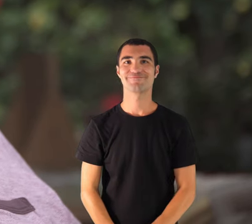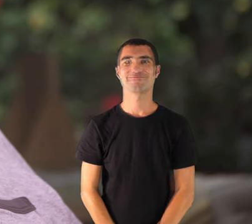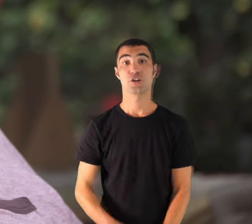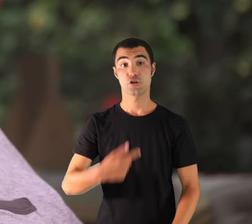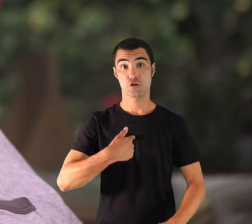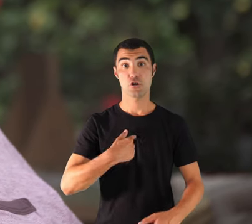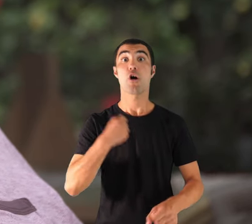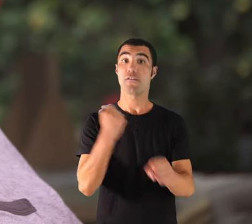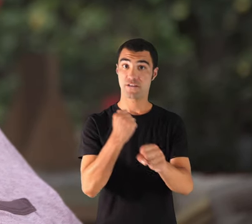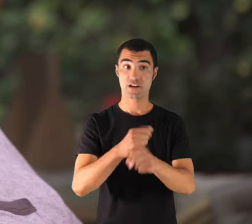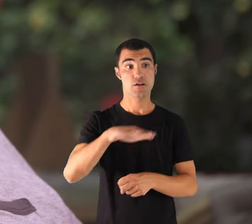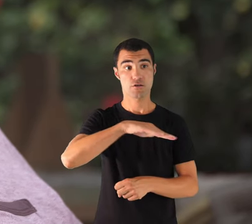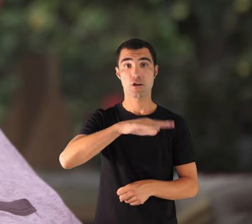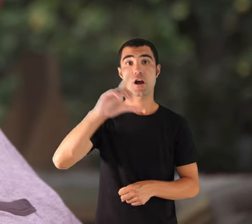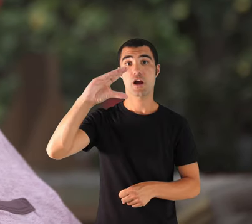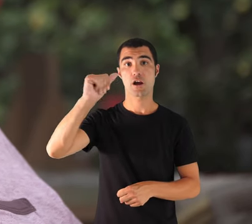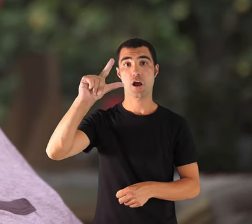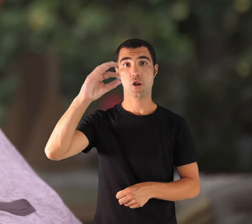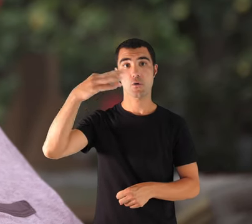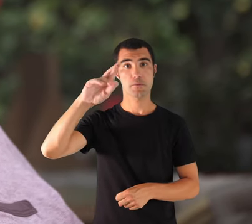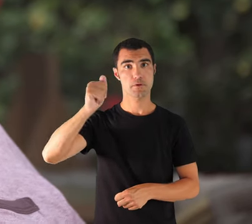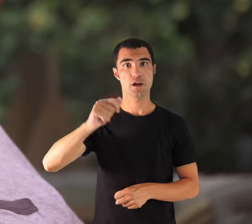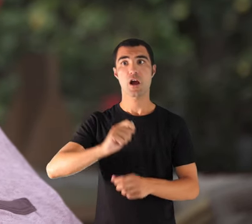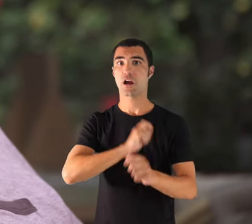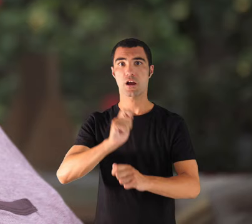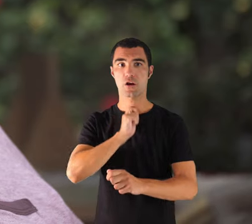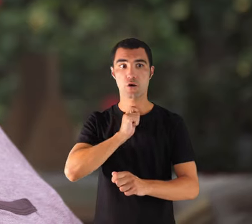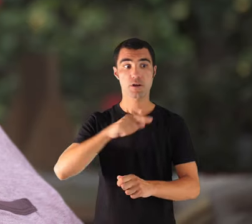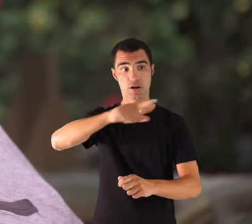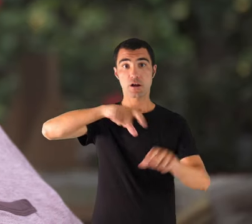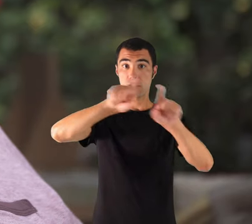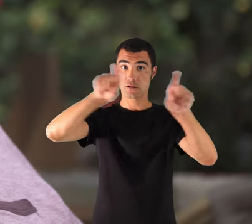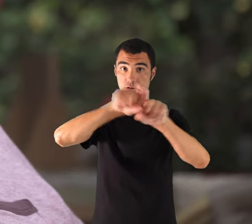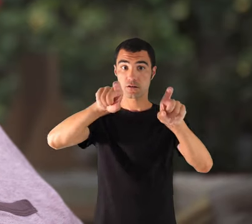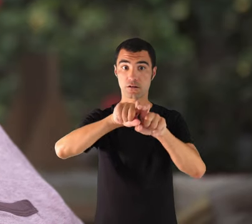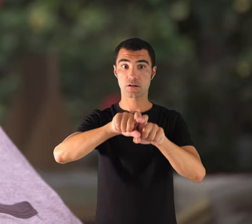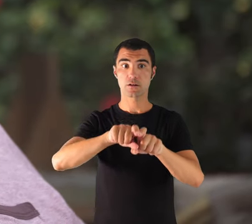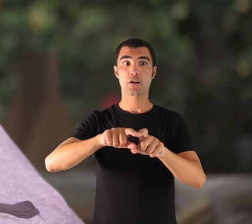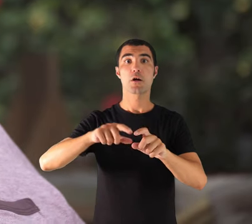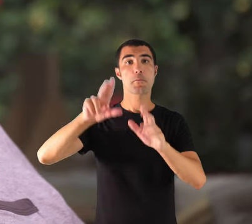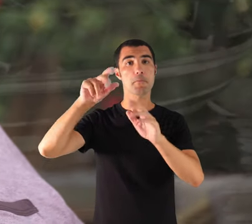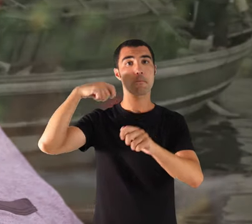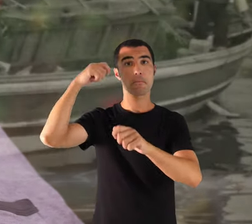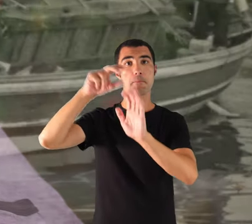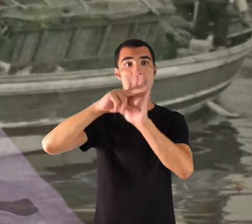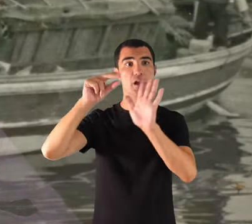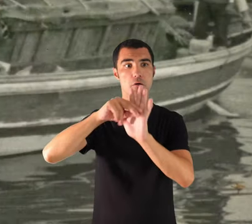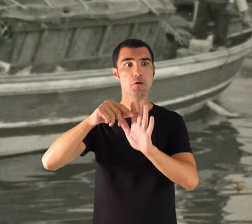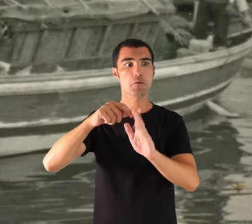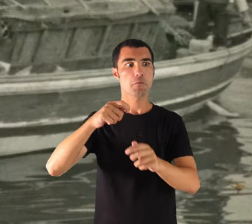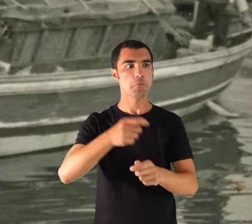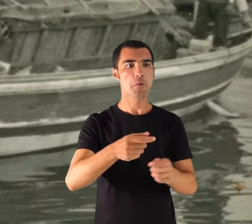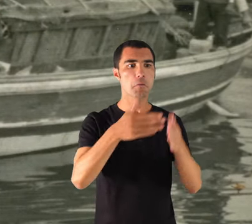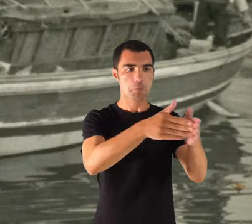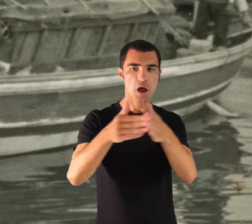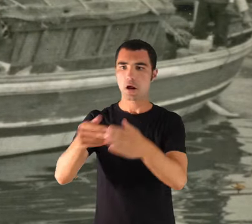i sa companyia de sa pel·lícula, l'Estejada, va contractar una sèrie de barques i jo, pues me destinaren a acompanyar